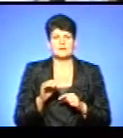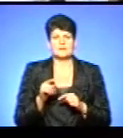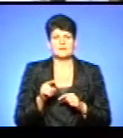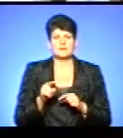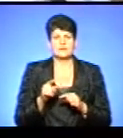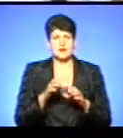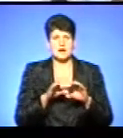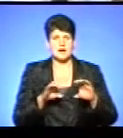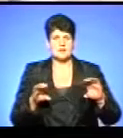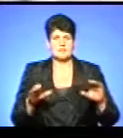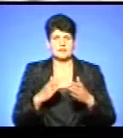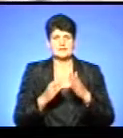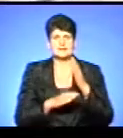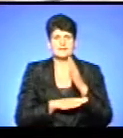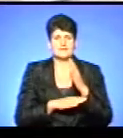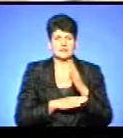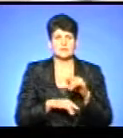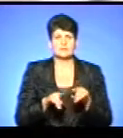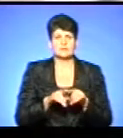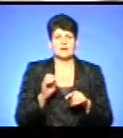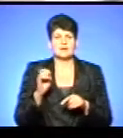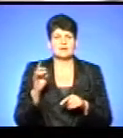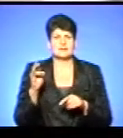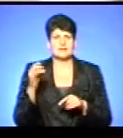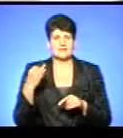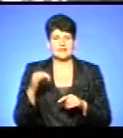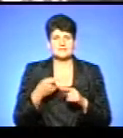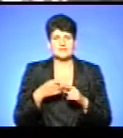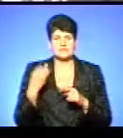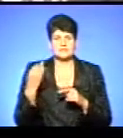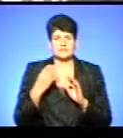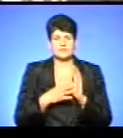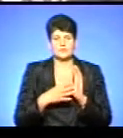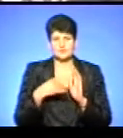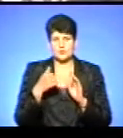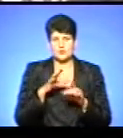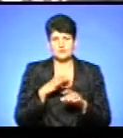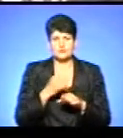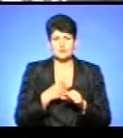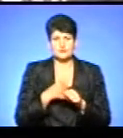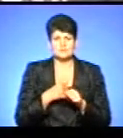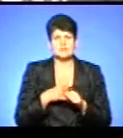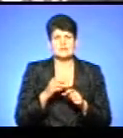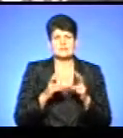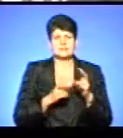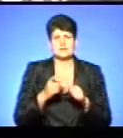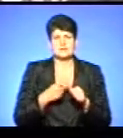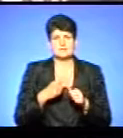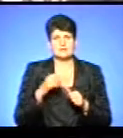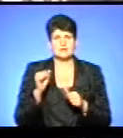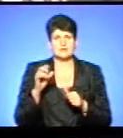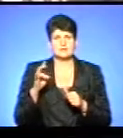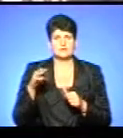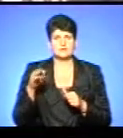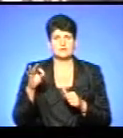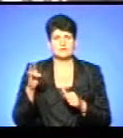Рама у нього складається з дерева. Також був велосипед «Еней», це вже історія. В 90-х роках був розроблений на заводі імені Антонова. І він займав